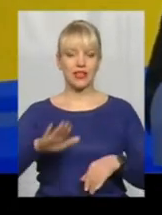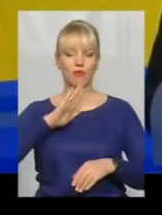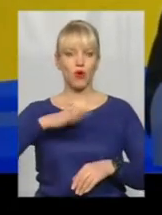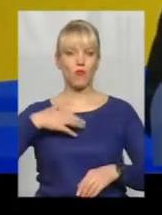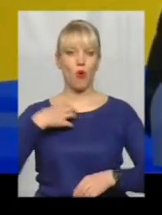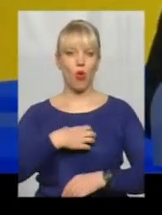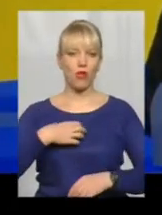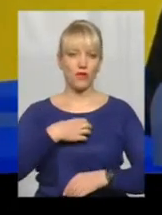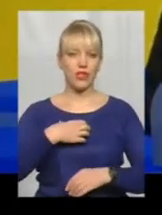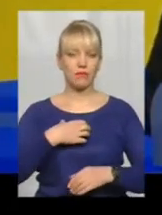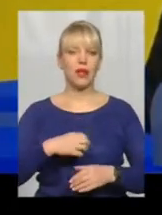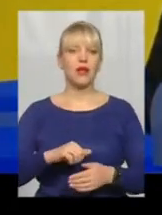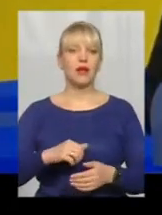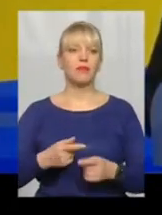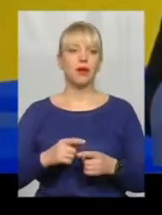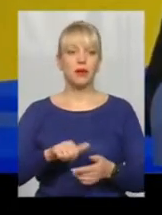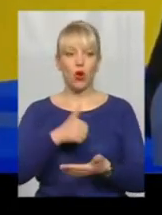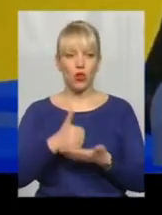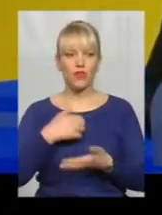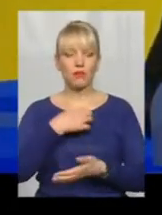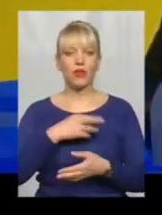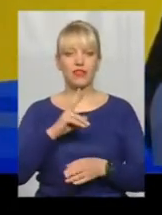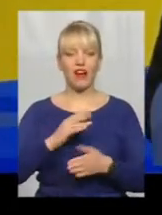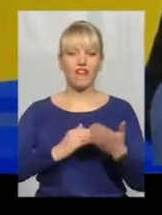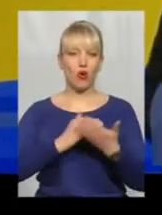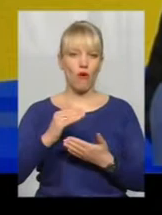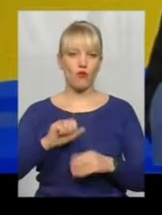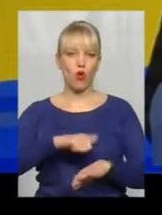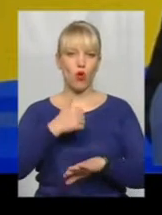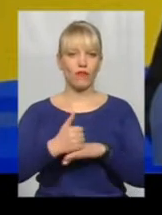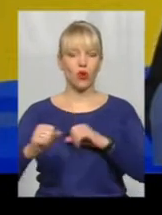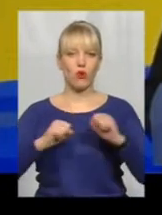пріоритетом як Верховного Головнокомандуюча Збройних Сил України.